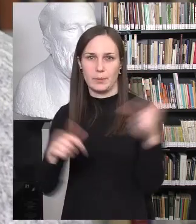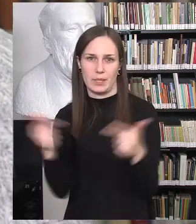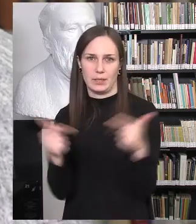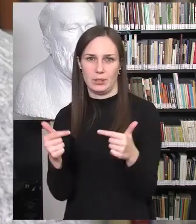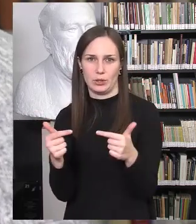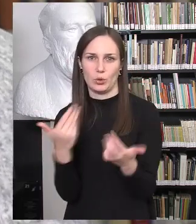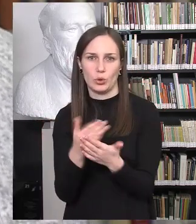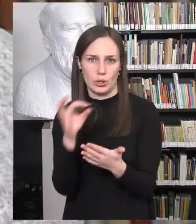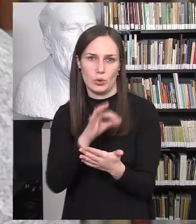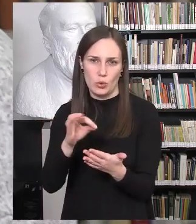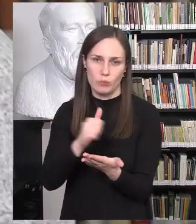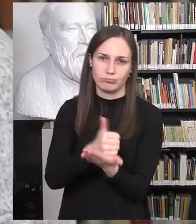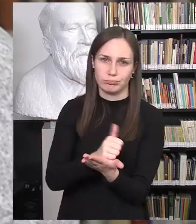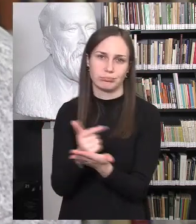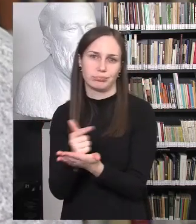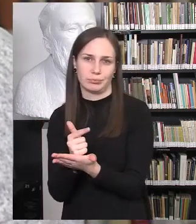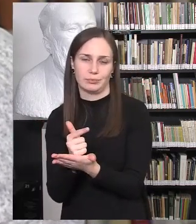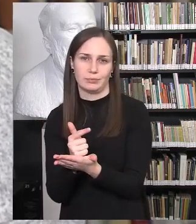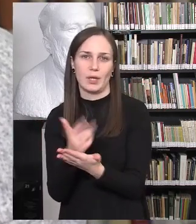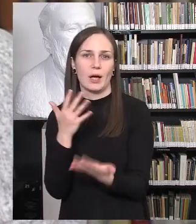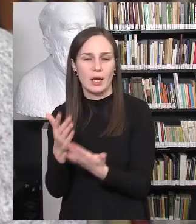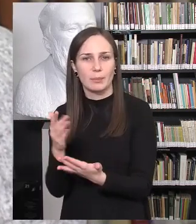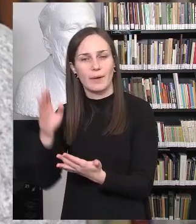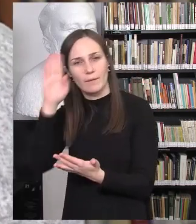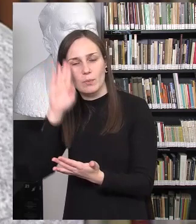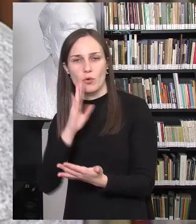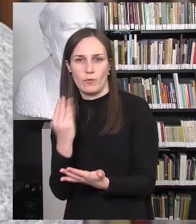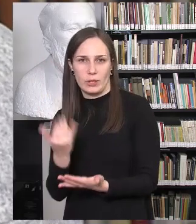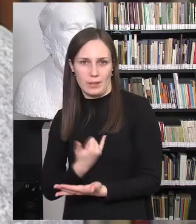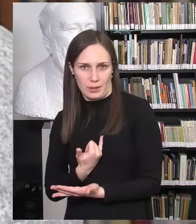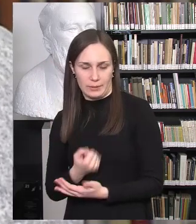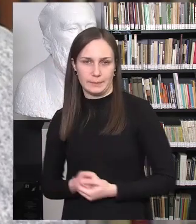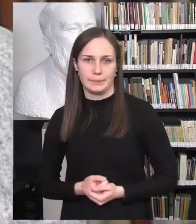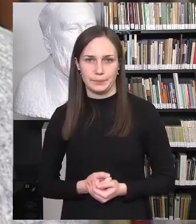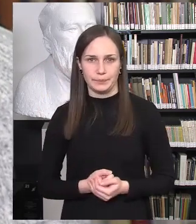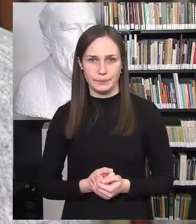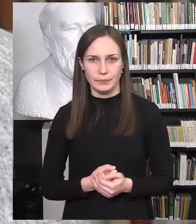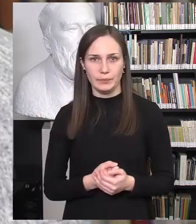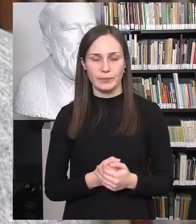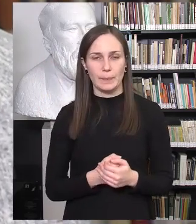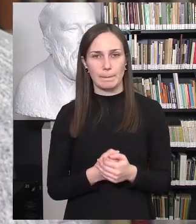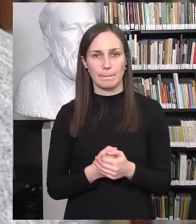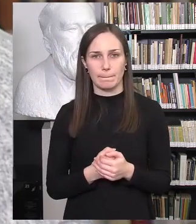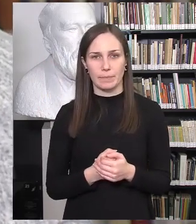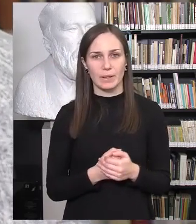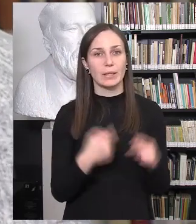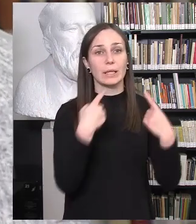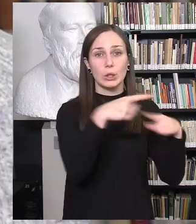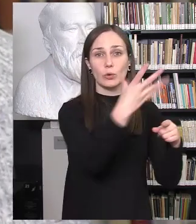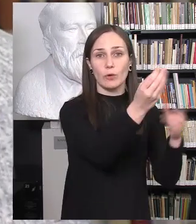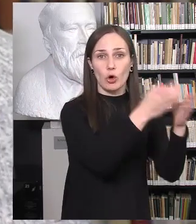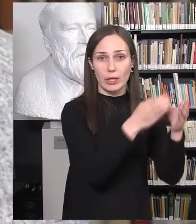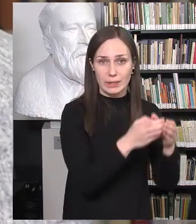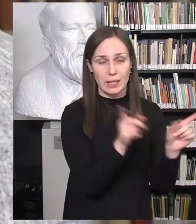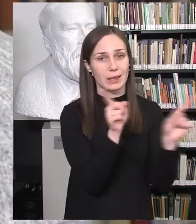dėl savo seksualinės, orientacijos arba lytinės tapatybės. Ir rodo kitų duomenys, kitų organizacijų